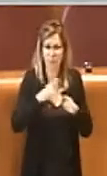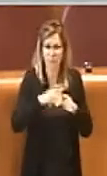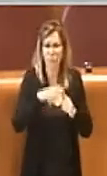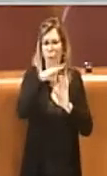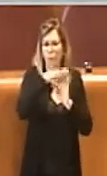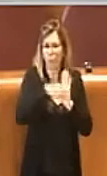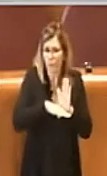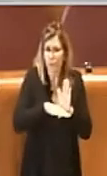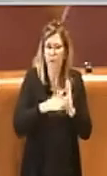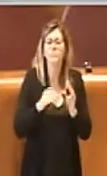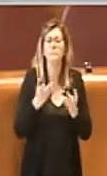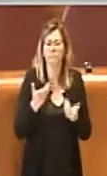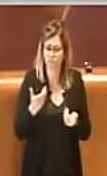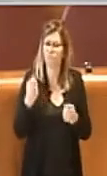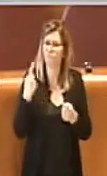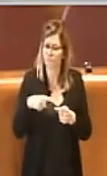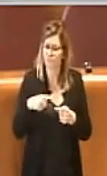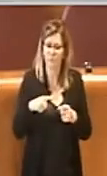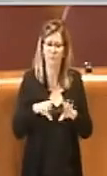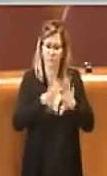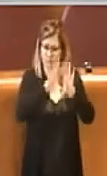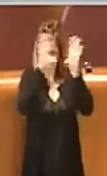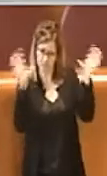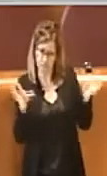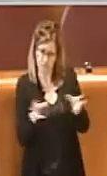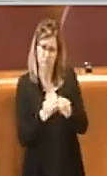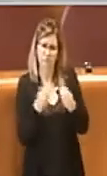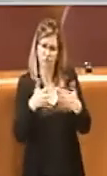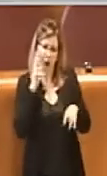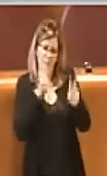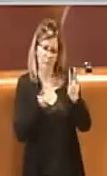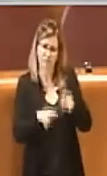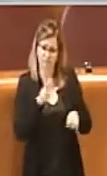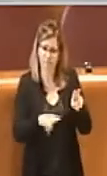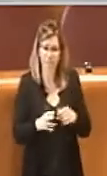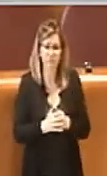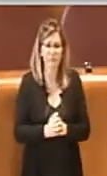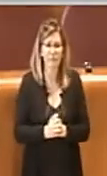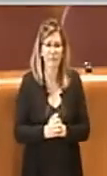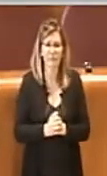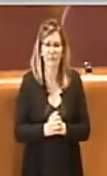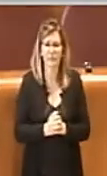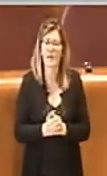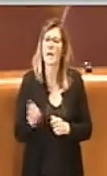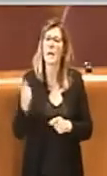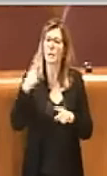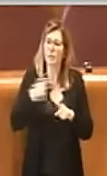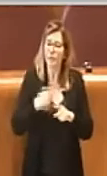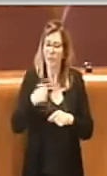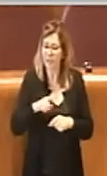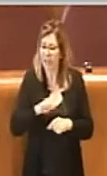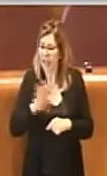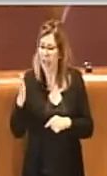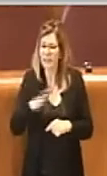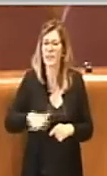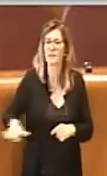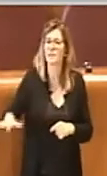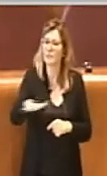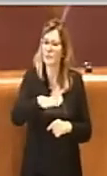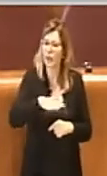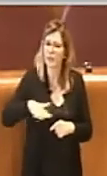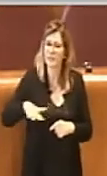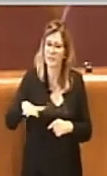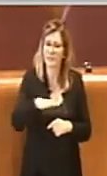insomma un'istruttoria amministrativa a tutto tondo e in seconda battuta anche per quegli spazi che anche quegli spazi che appunto